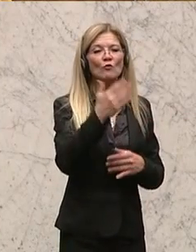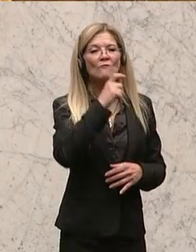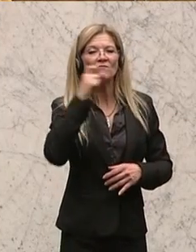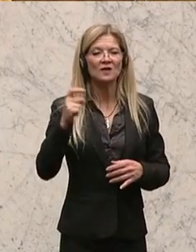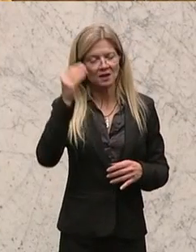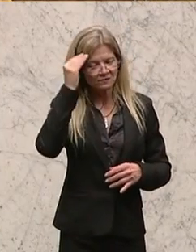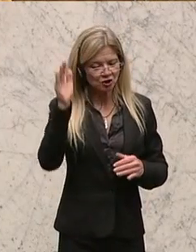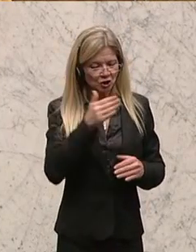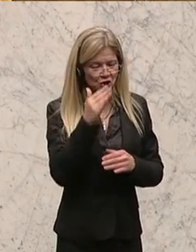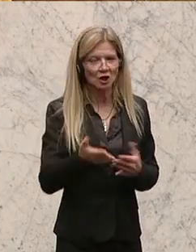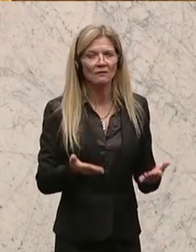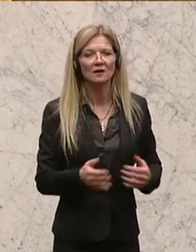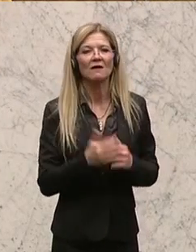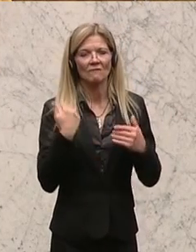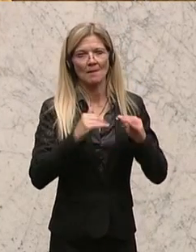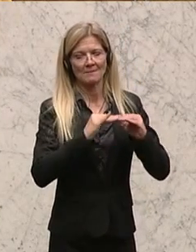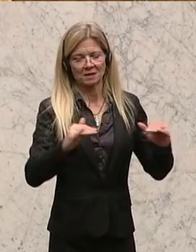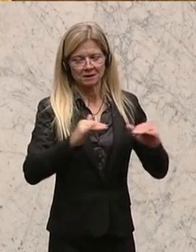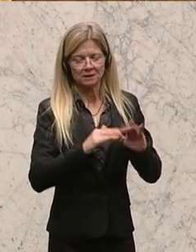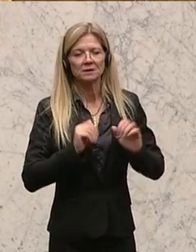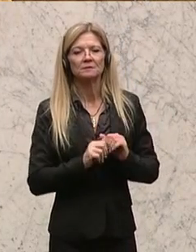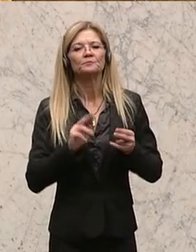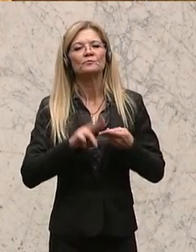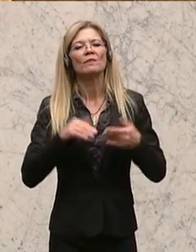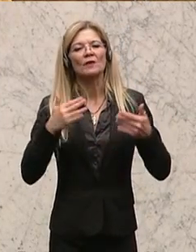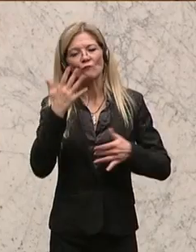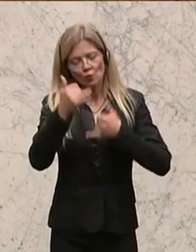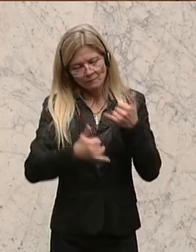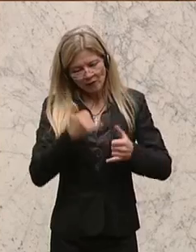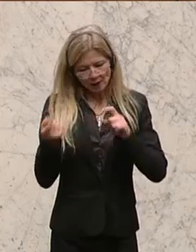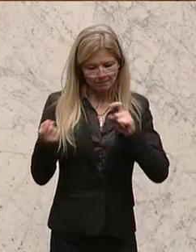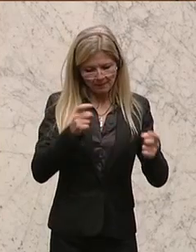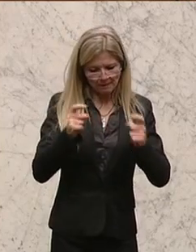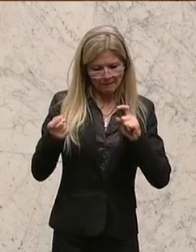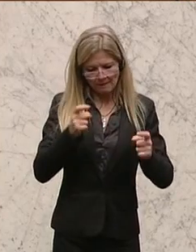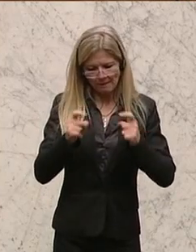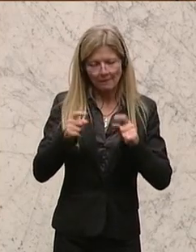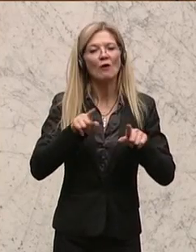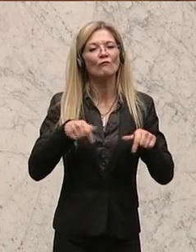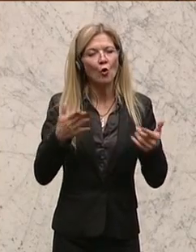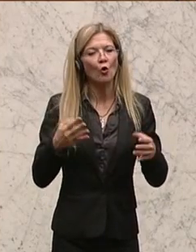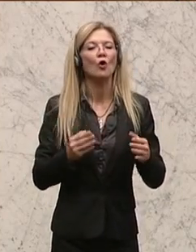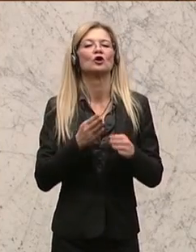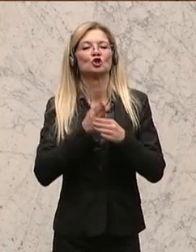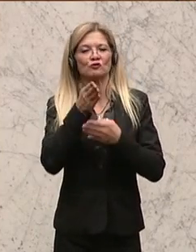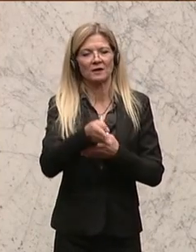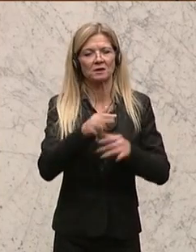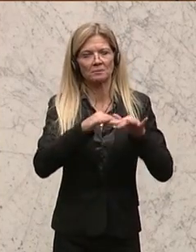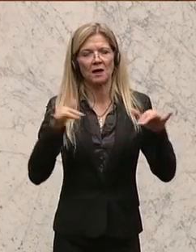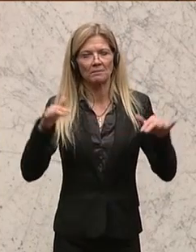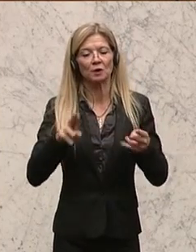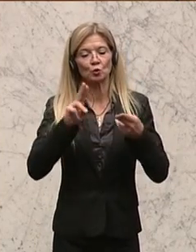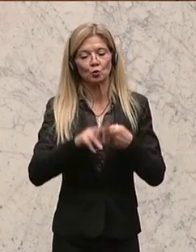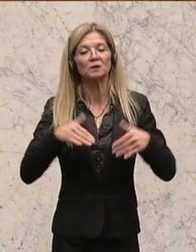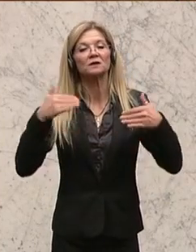Basis dafür. Dann gab es eine fünf Jahre lang währende Debatte im Schweizerischen Parlament. Und da haben sich in einer